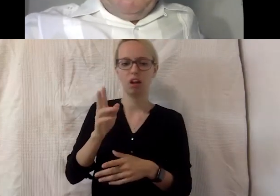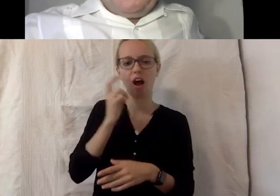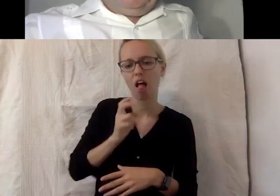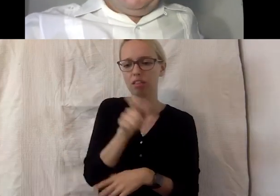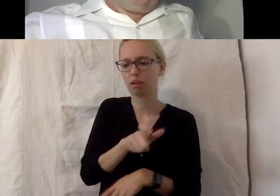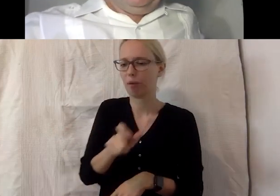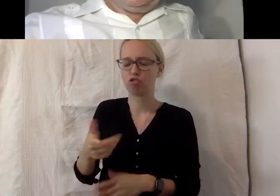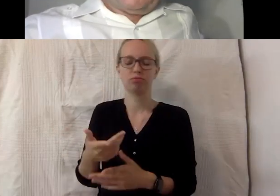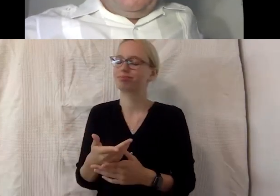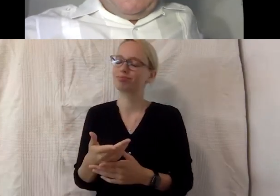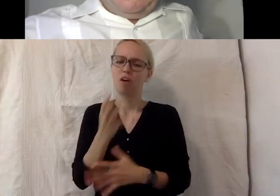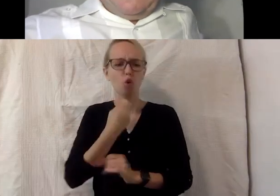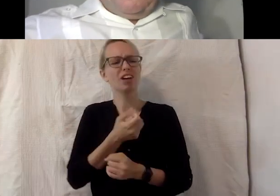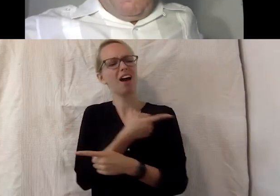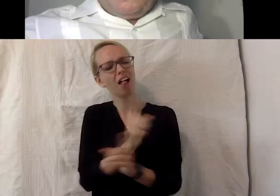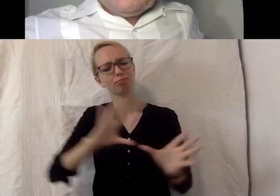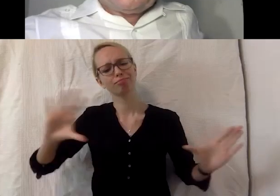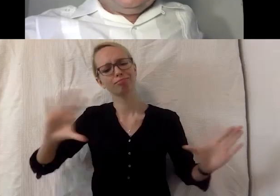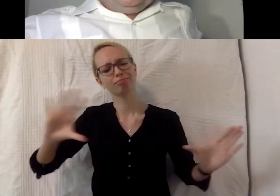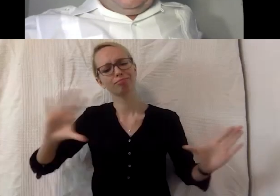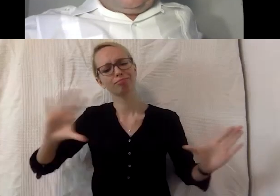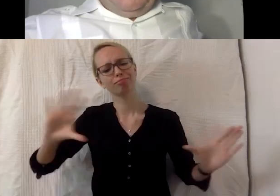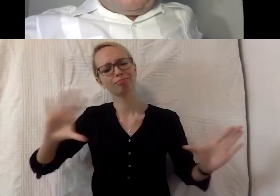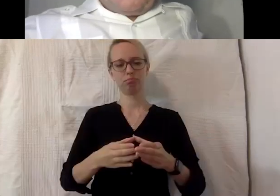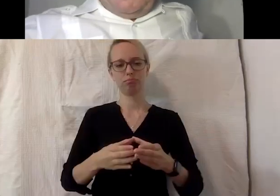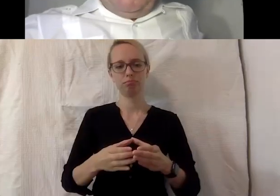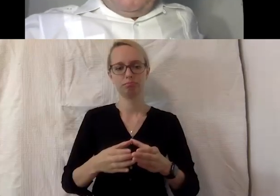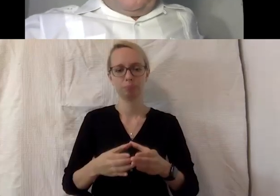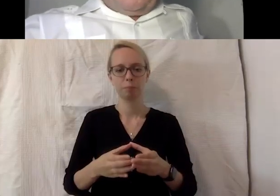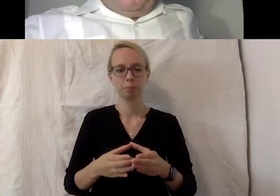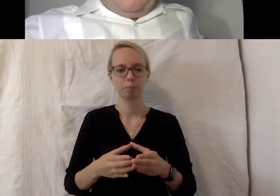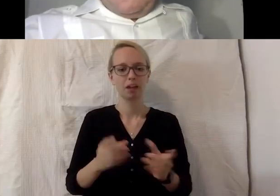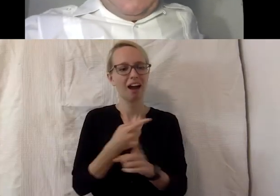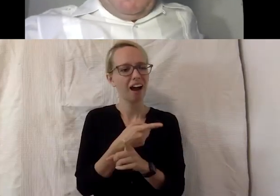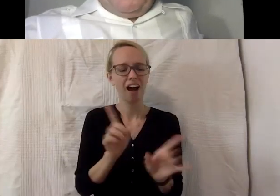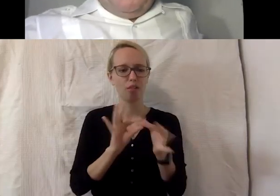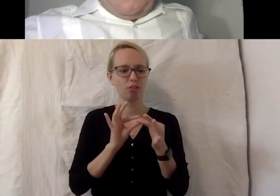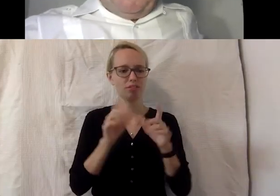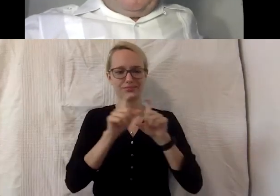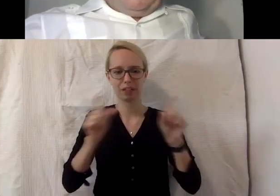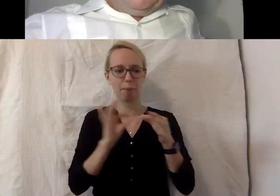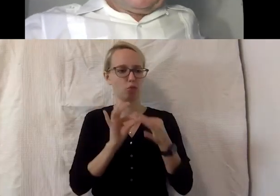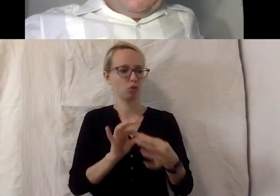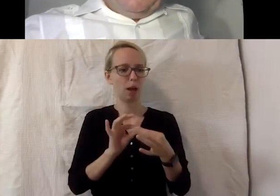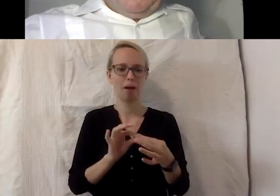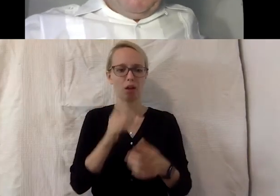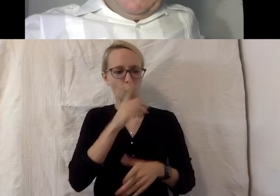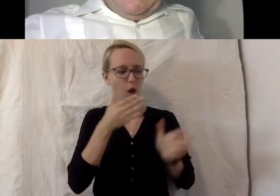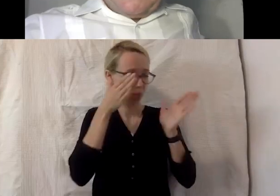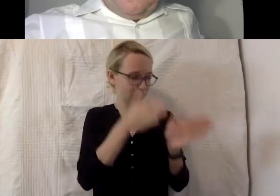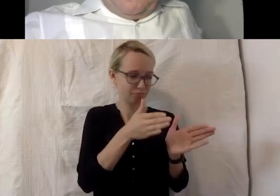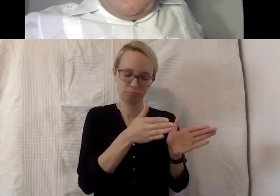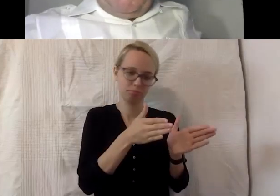Restrampe im BMAS dann verortet. Also alles, was mit dem Thema zusammenhängt, dann immer bei irgendeinem Referat im